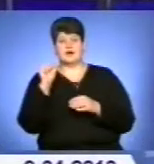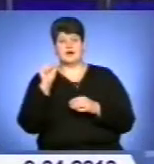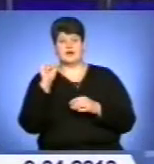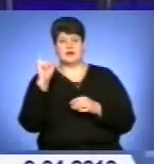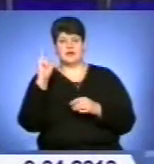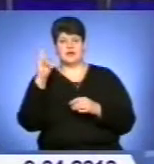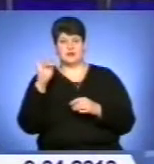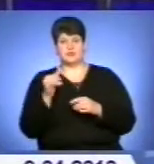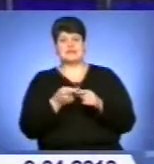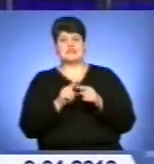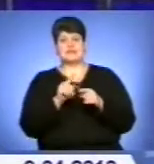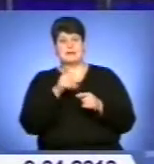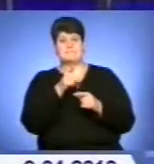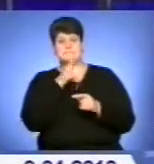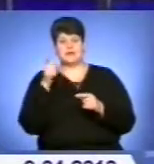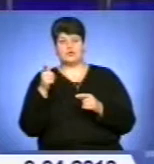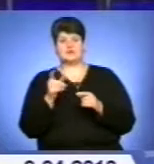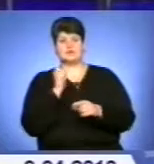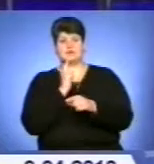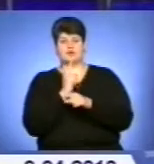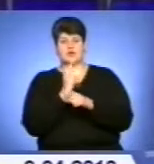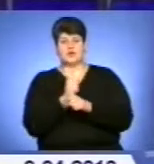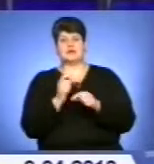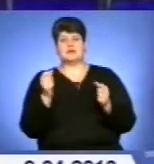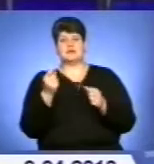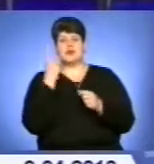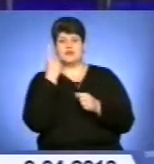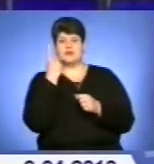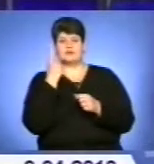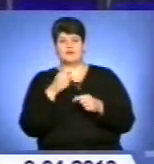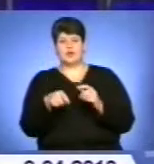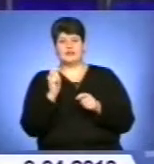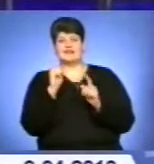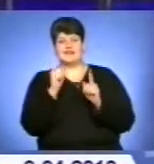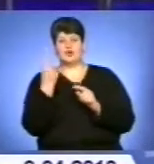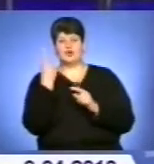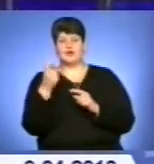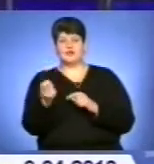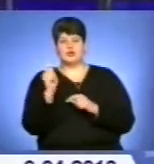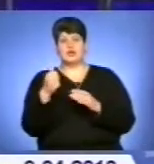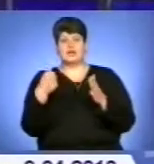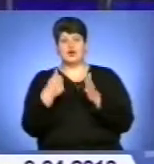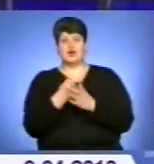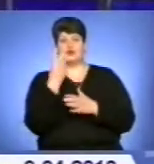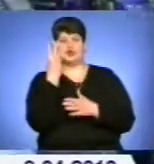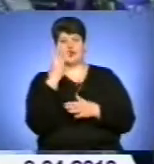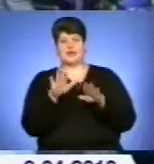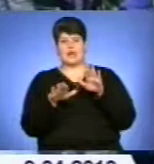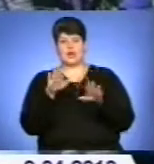період дозволяється любительське і спортивне рибальство з берега однією вудкою. Улов має бути до 3 кілограмів в день.